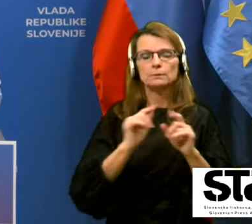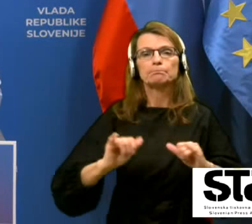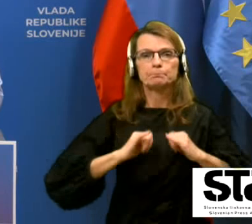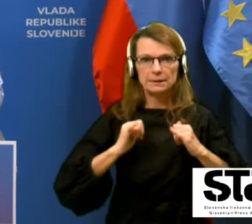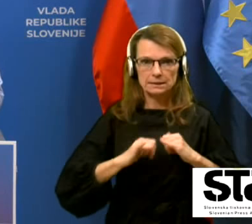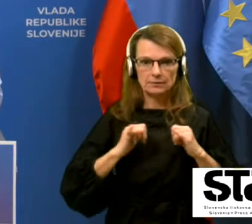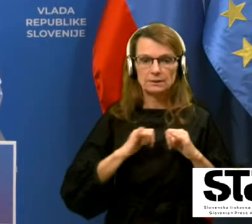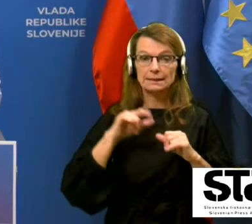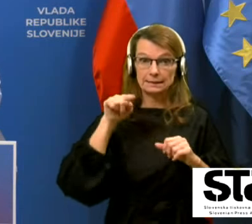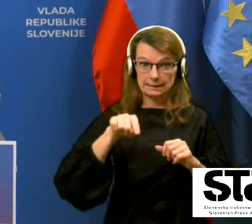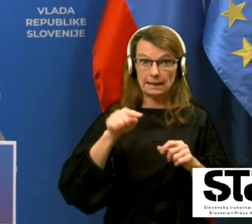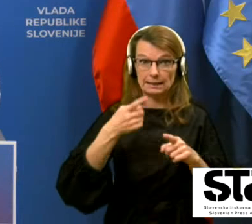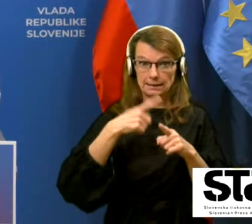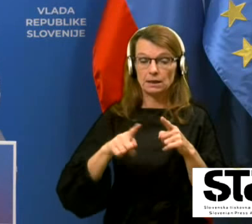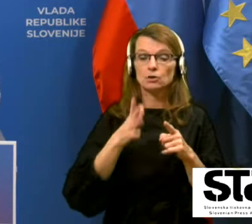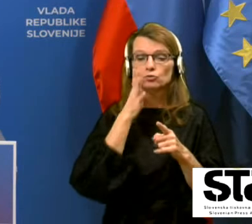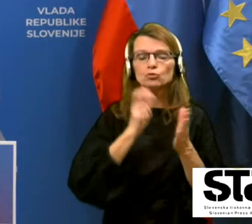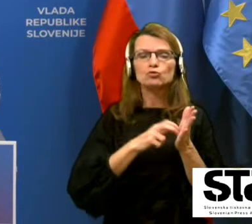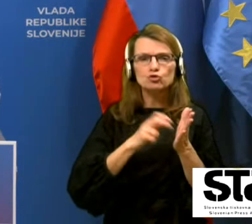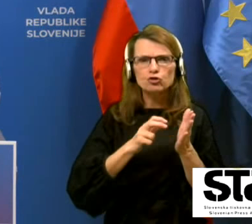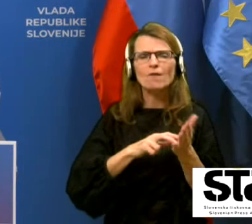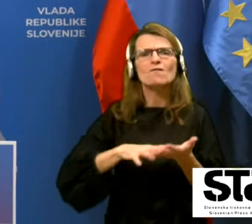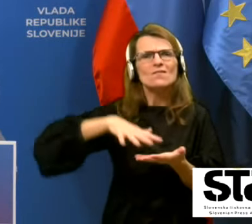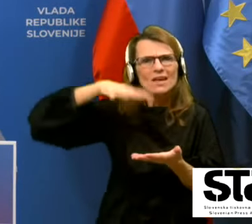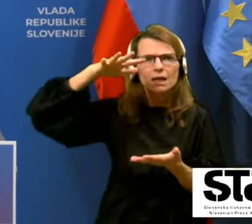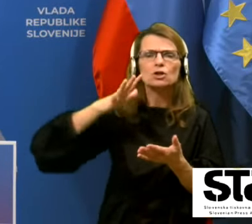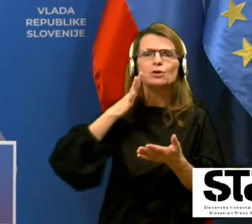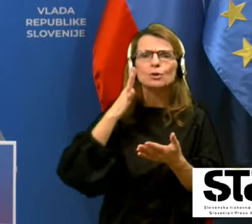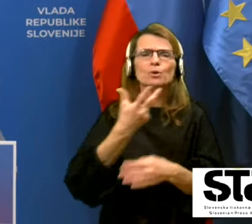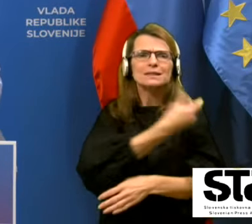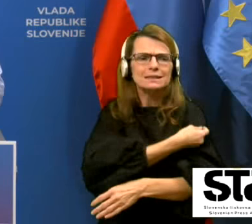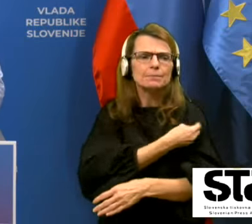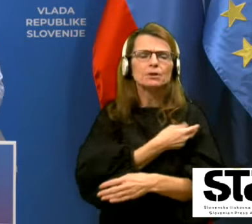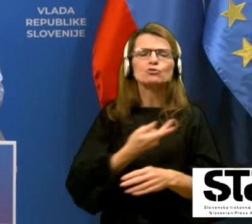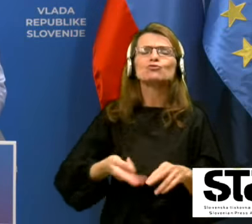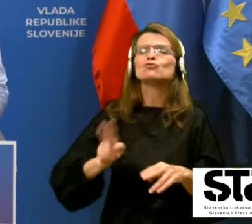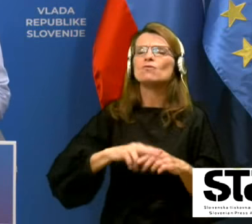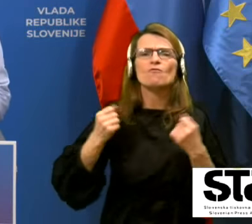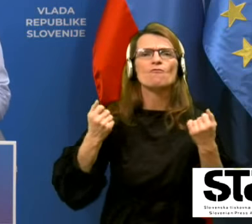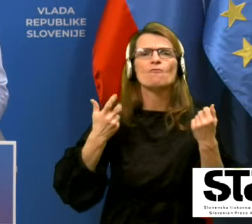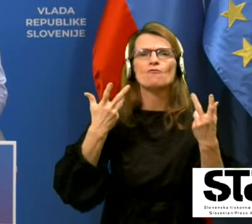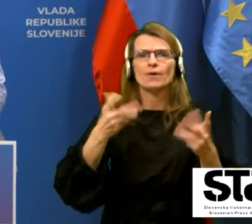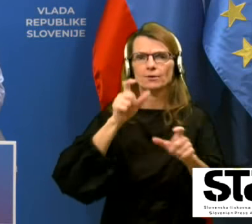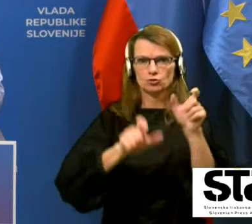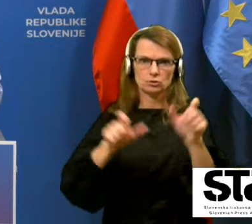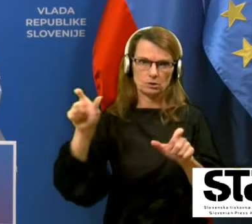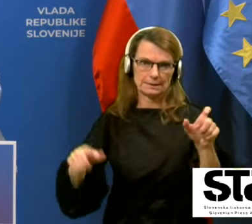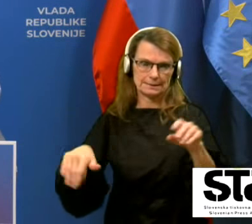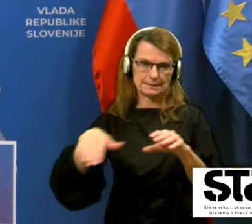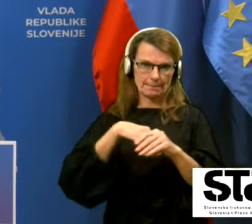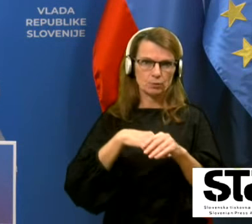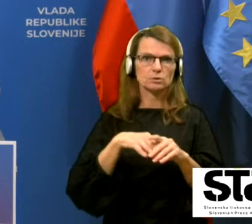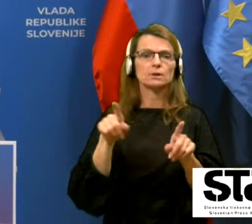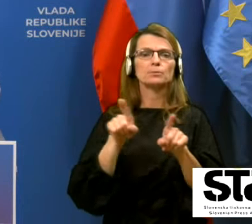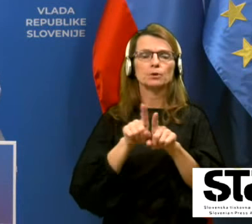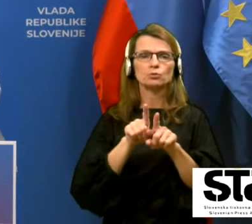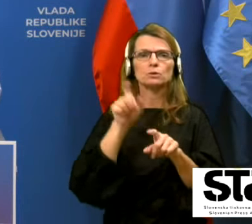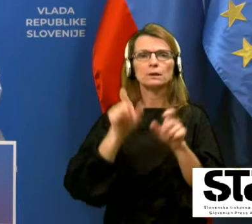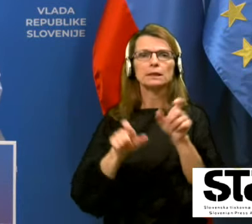da bo ta delež še večji, da bi se pocepilo čim večji število tako zaposlenih kot oskrbovancev.